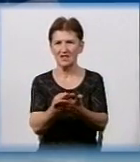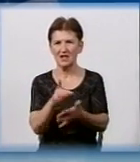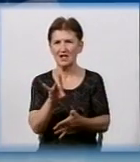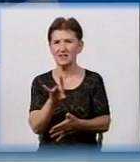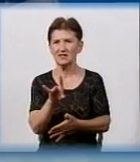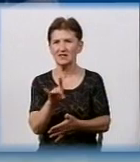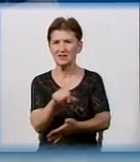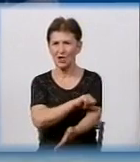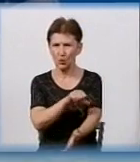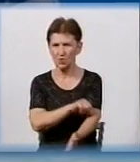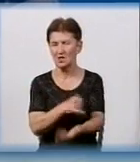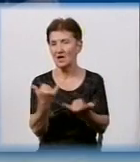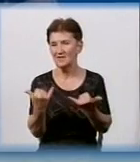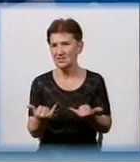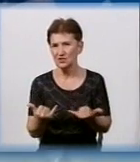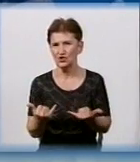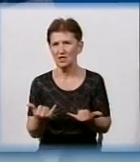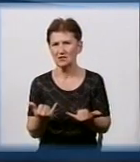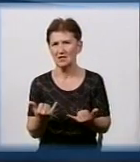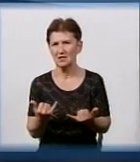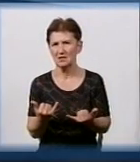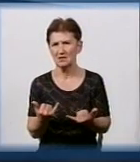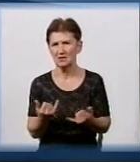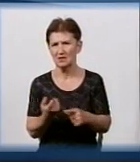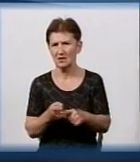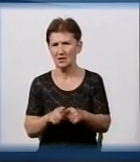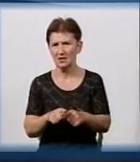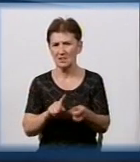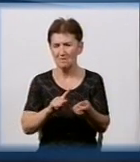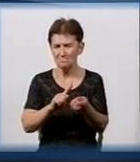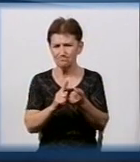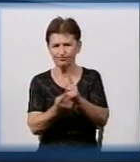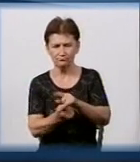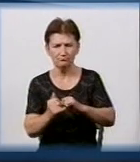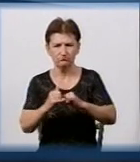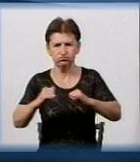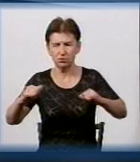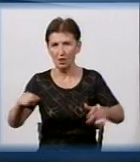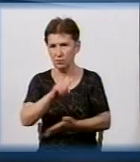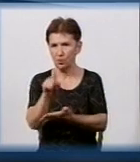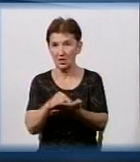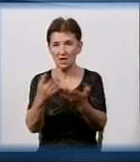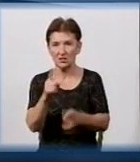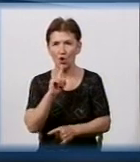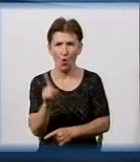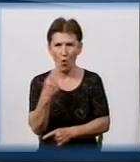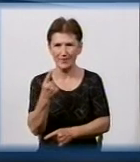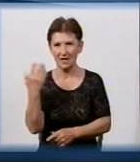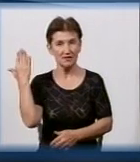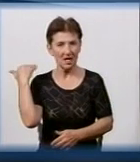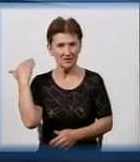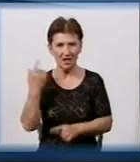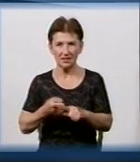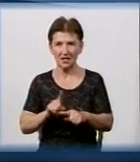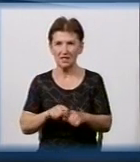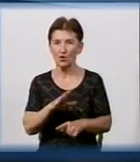це в Кропивницькому перерастає в таку проблему. Якщо раніше, ще год назад, це